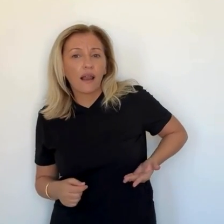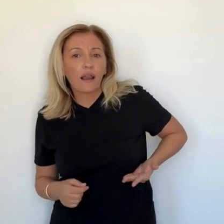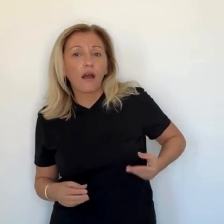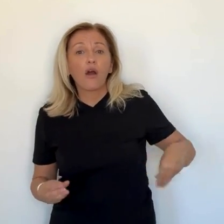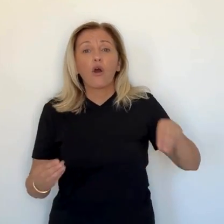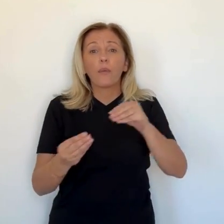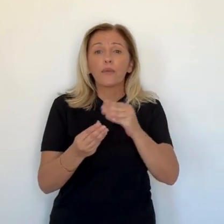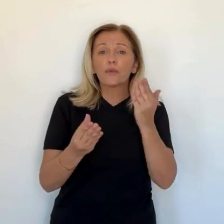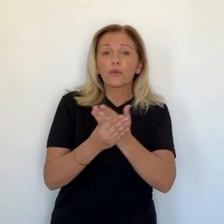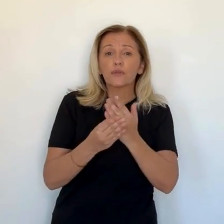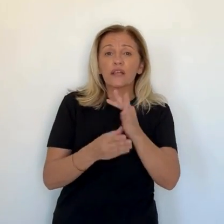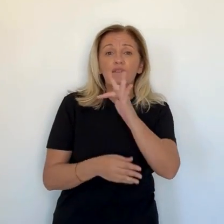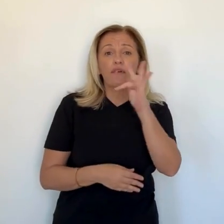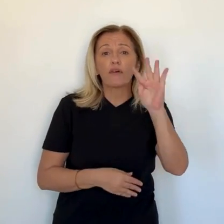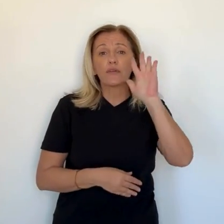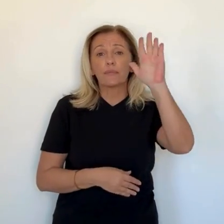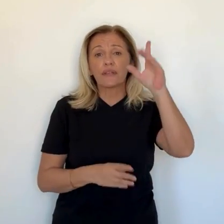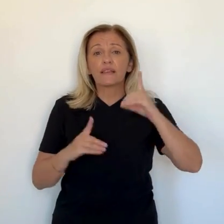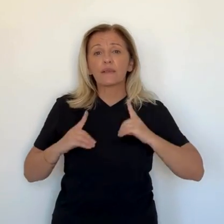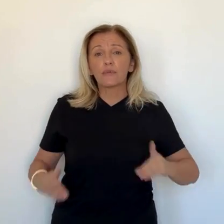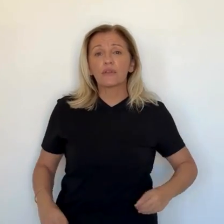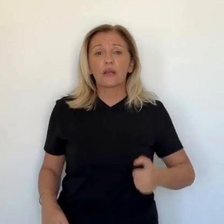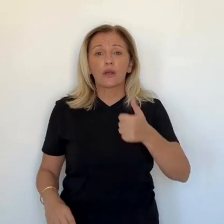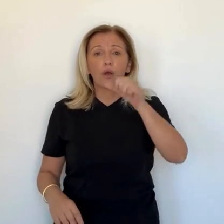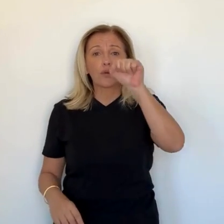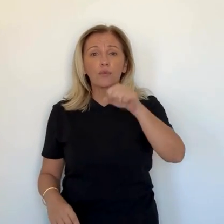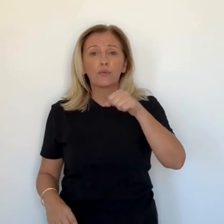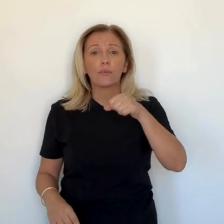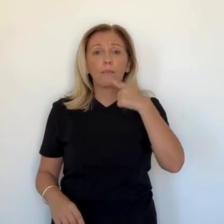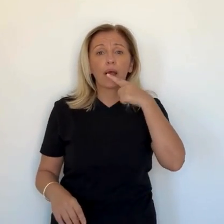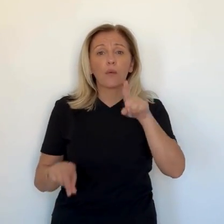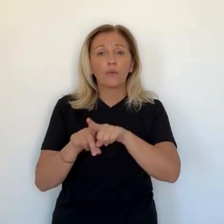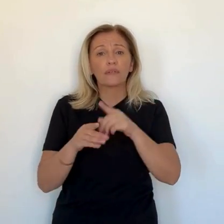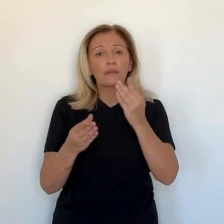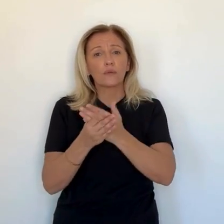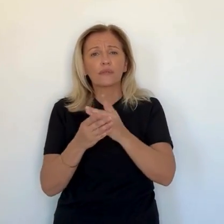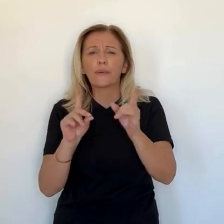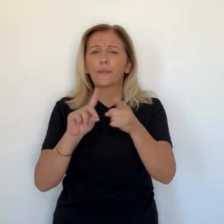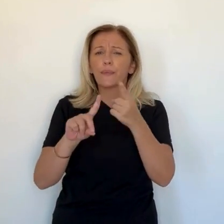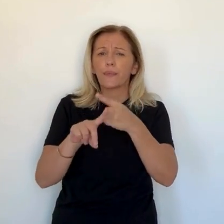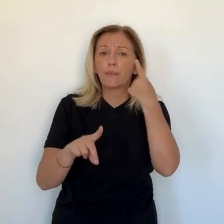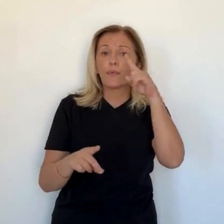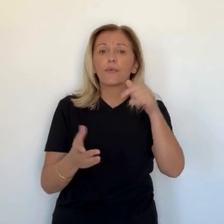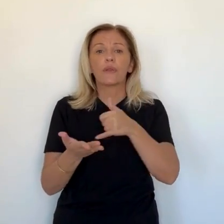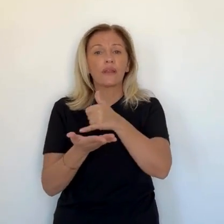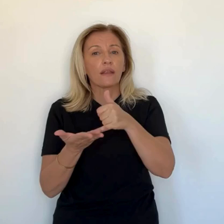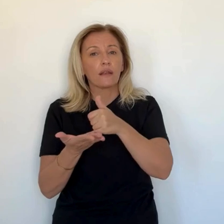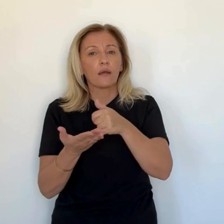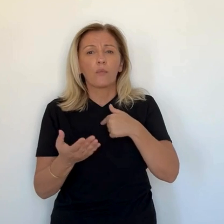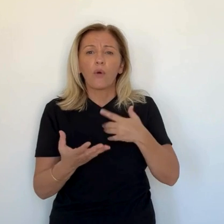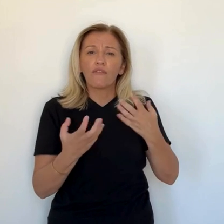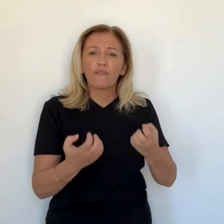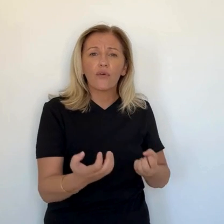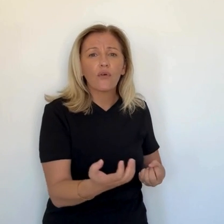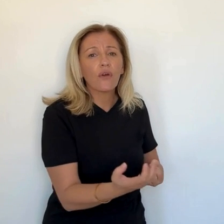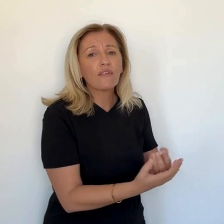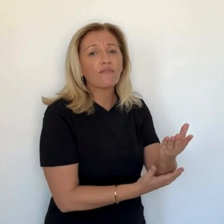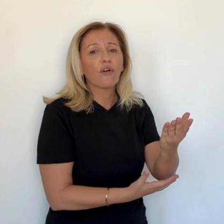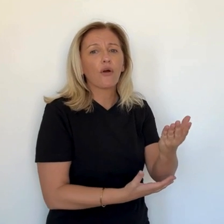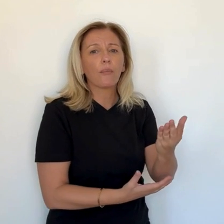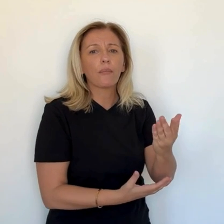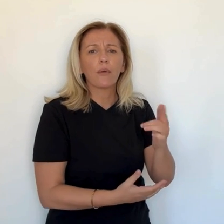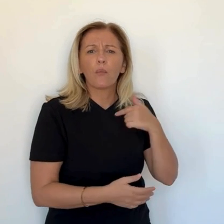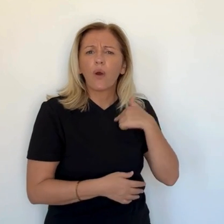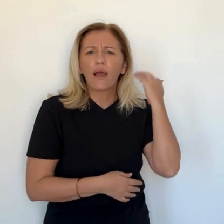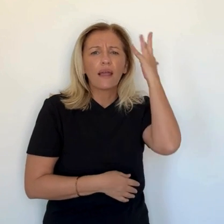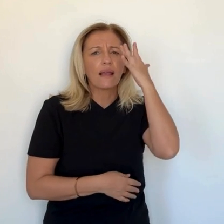amical. Au-delà du contexte national, le député de la Corse du Sud a évoqué les dossiers insulaires. J'ai souhaité informer le